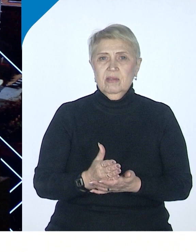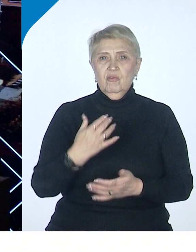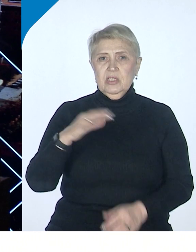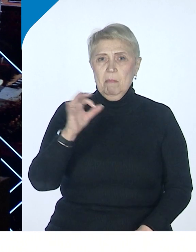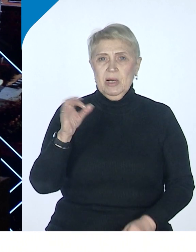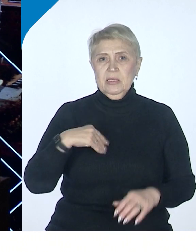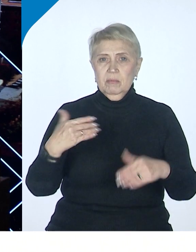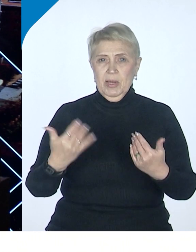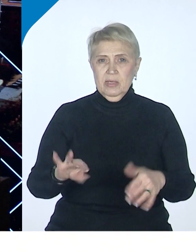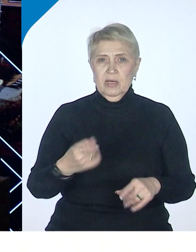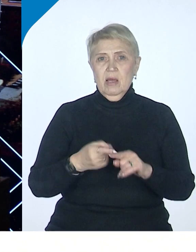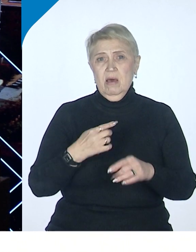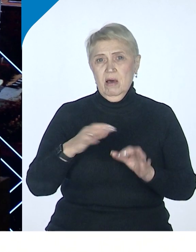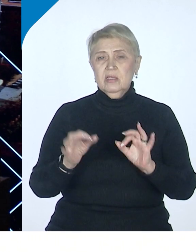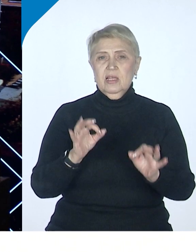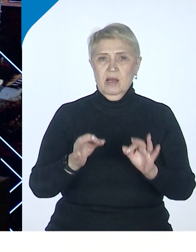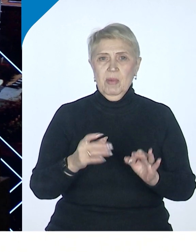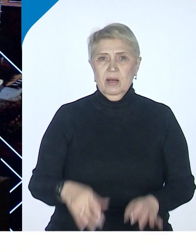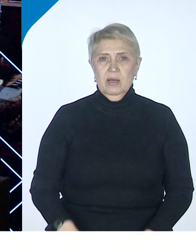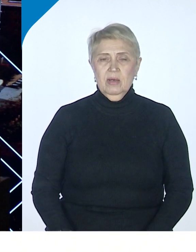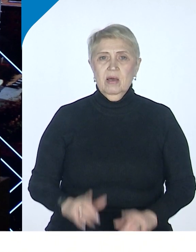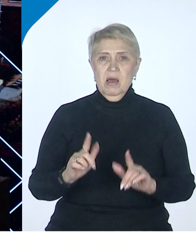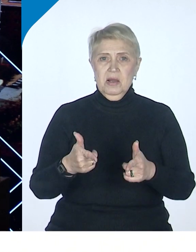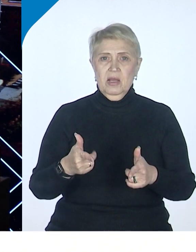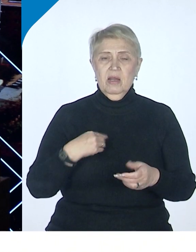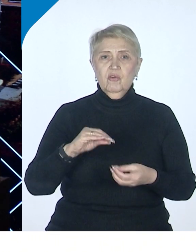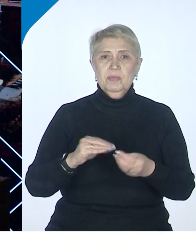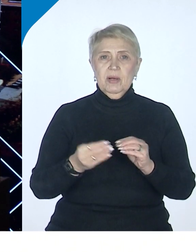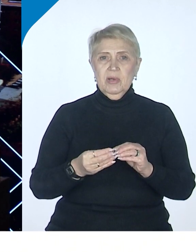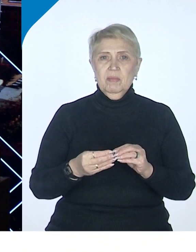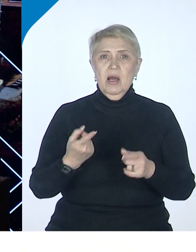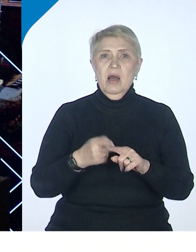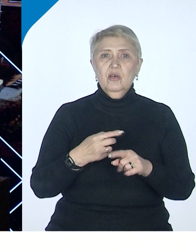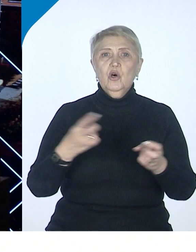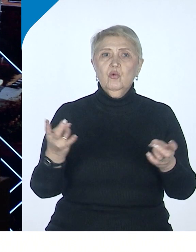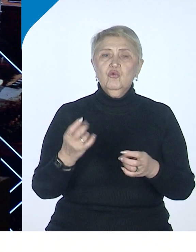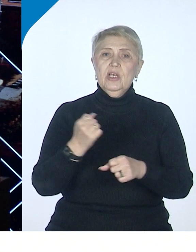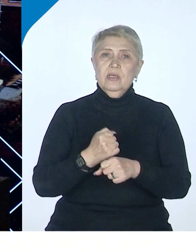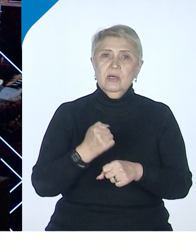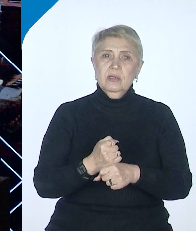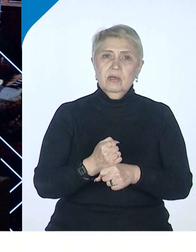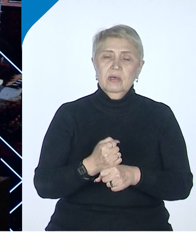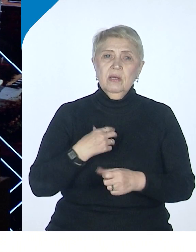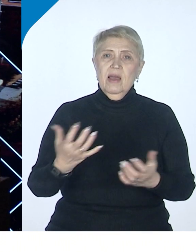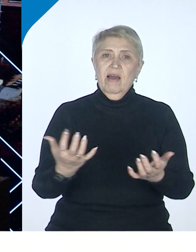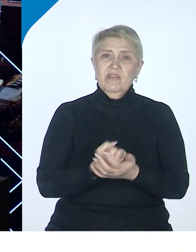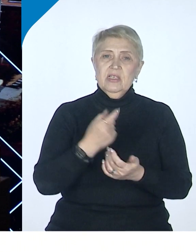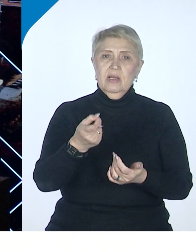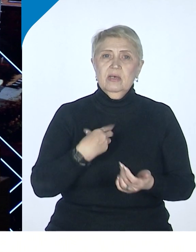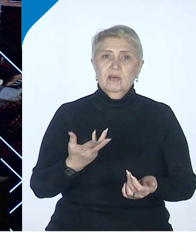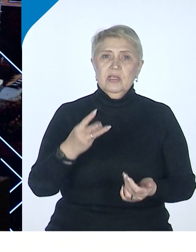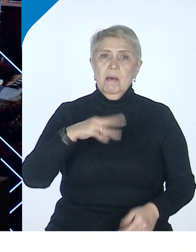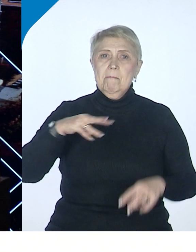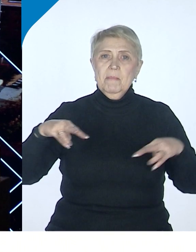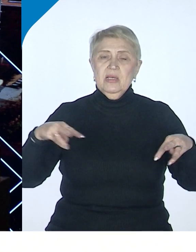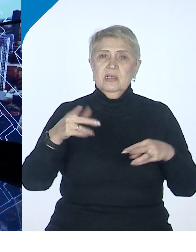Это нормально. Но, в принципе, реальные проблемы, да, вот это надо делать, вот это надо делать. Ну, взяли министерство